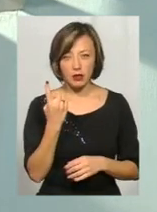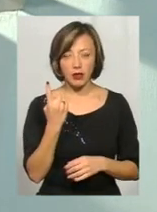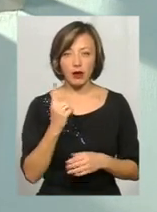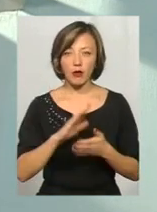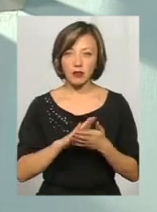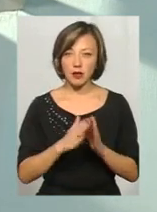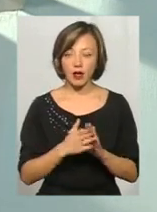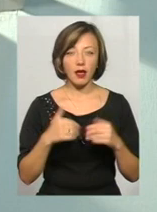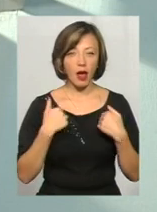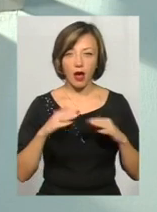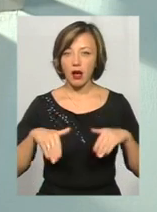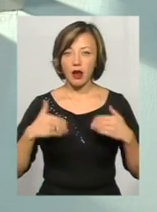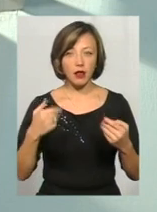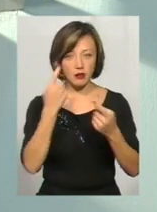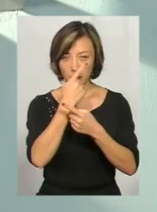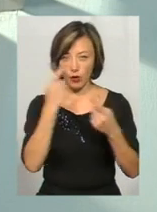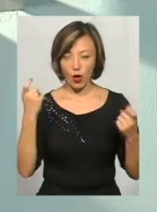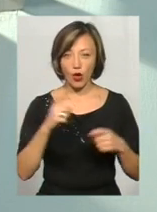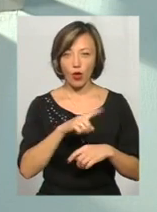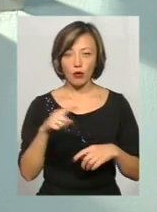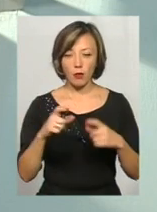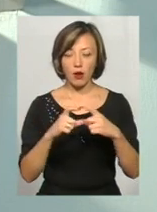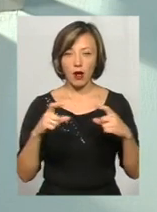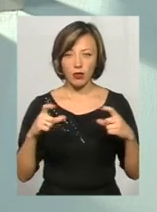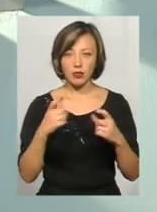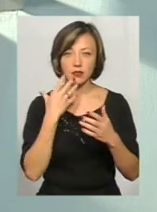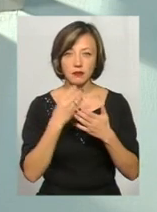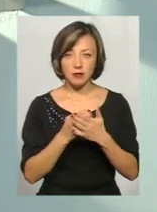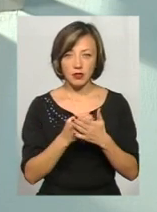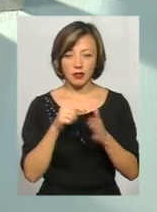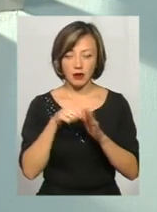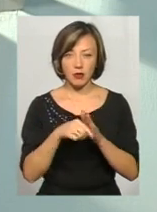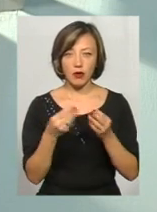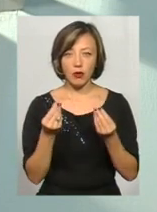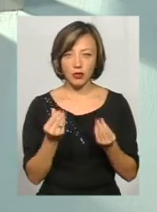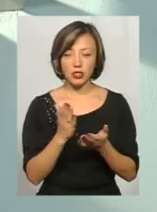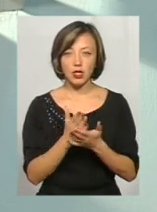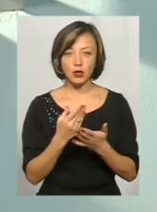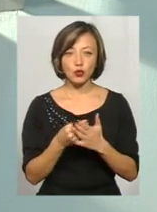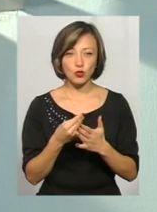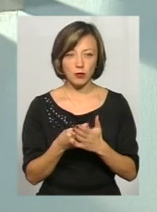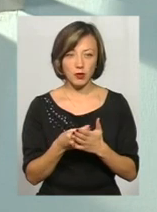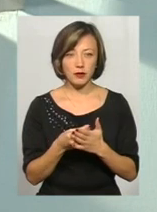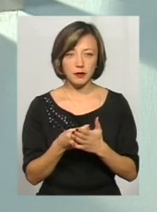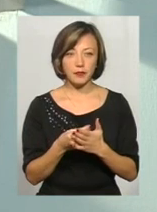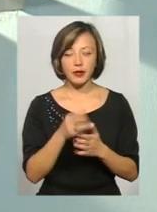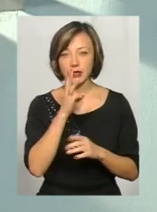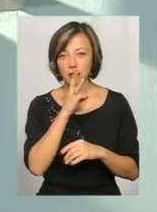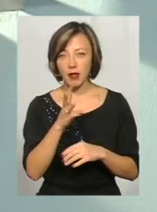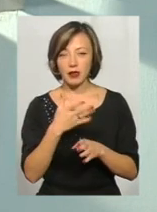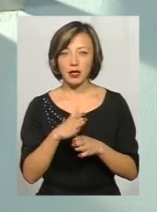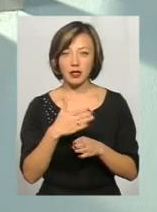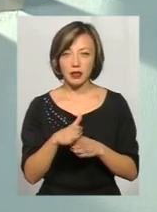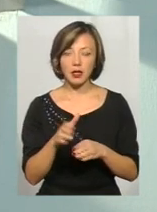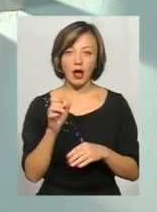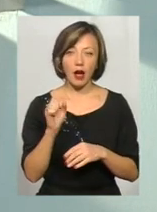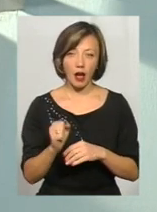радив не повідомляти номер карточки свій, на якій є якісь гроші, є якісь певні суми, зарплатну, кредитну,